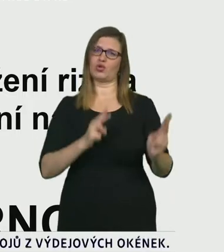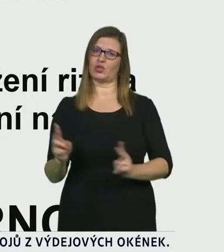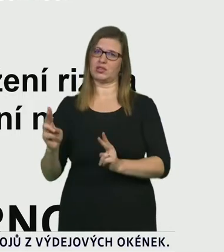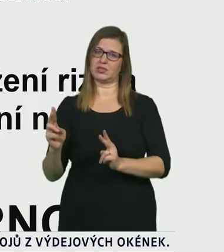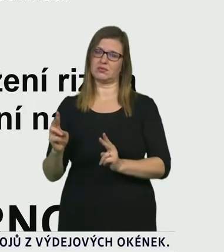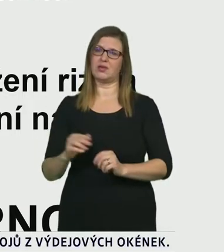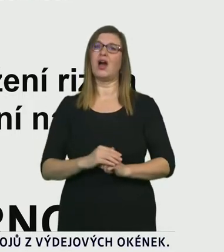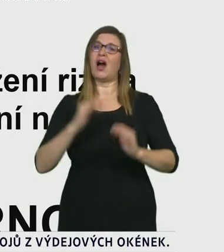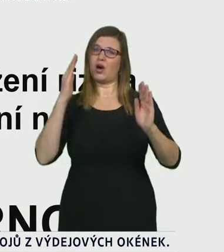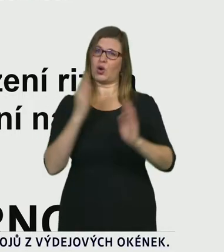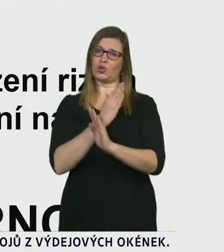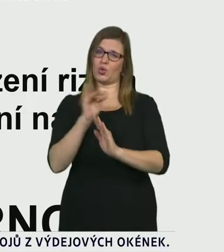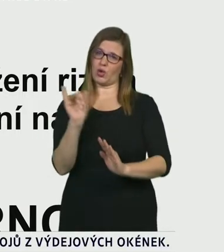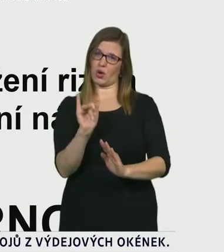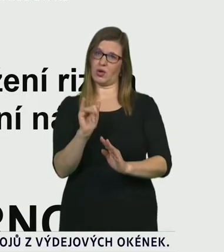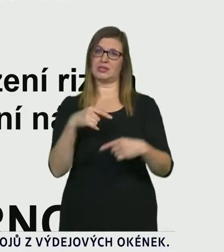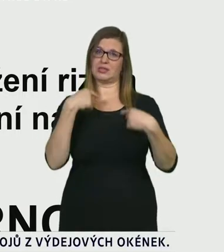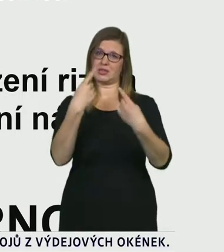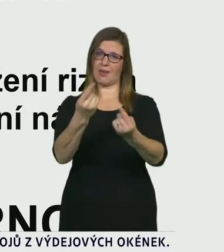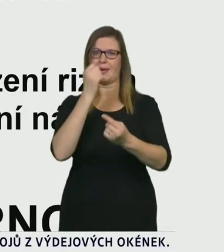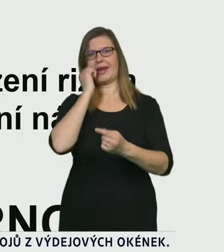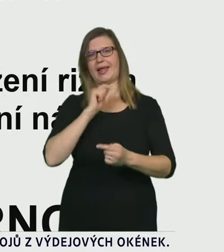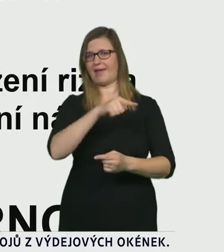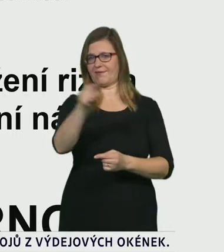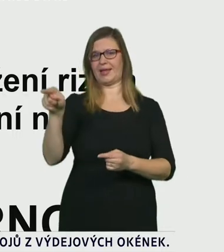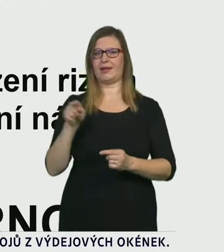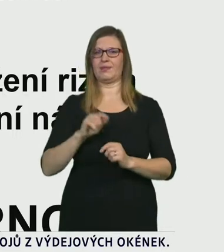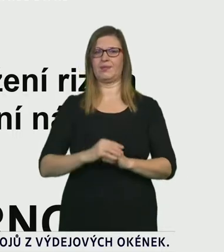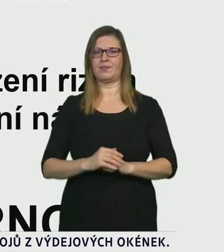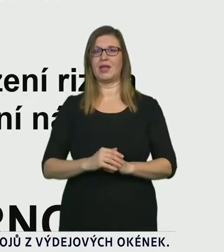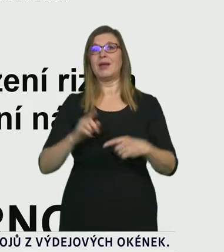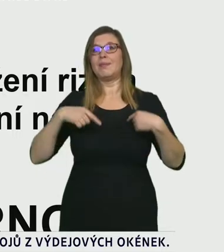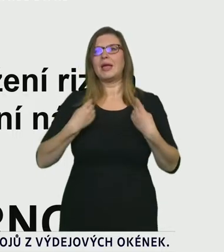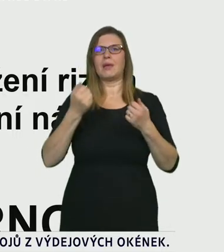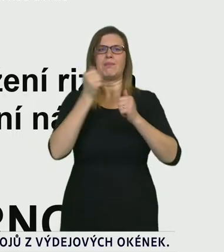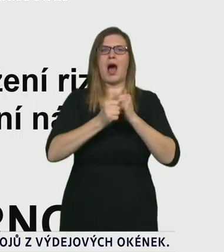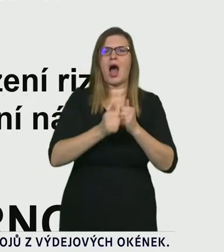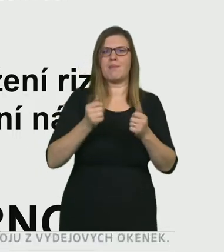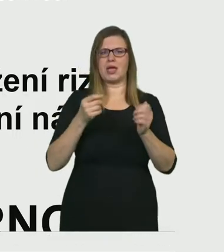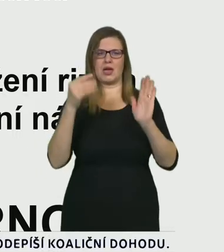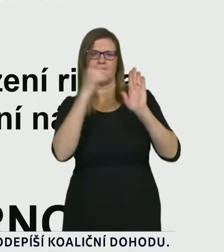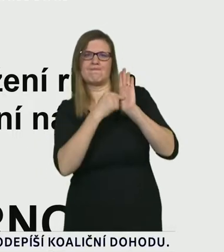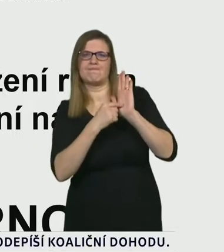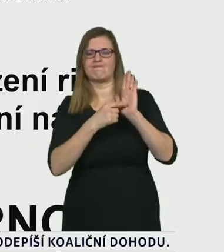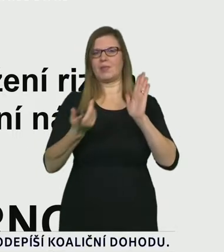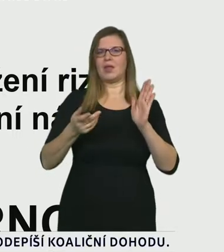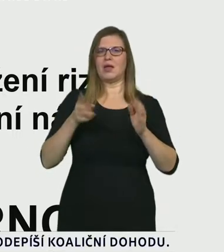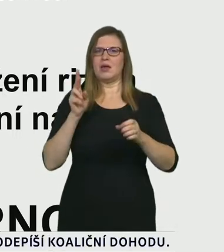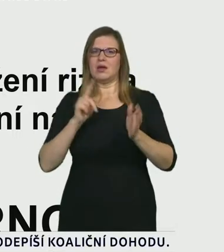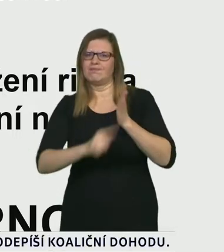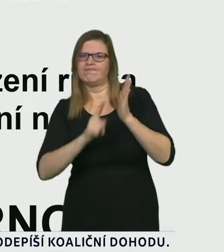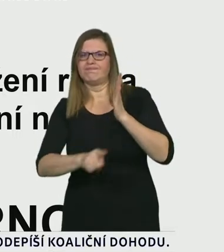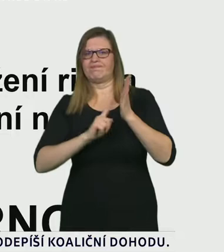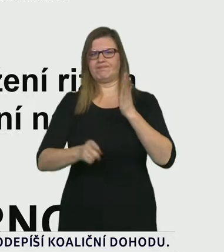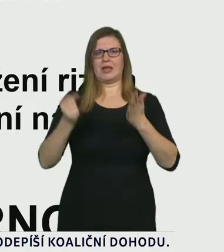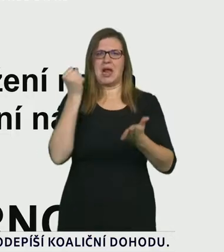trapně opakujeme, zastaví lidé a jejich chování a ne razítka a papíry. Lidé a jejich chování, kteří si budou snažit,